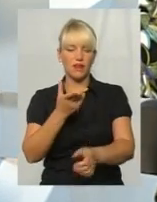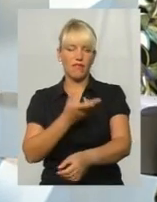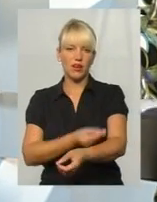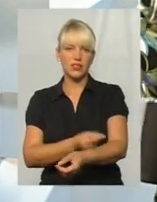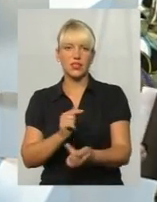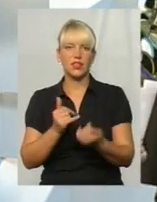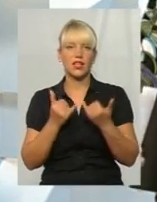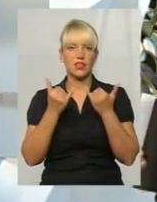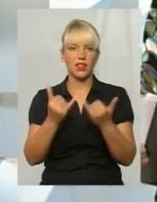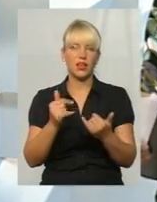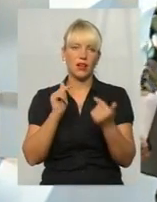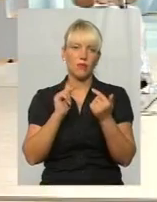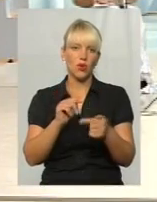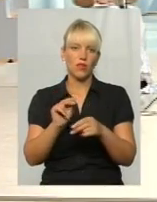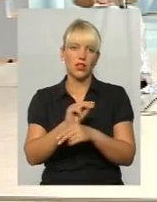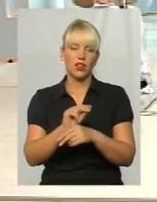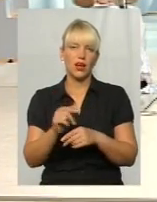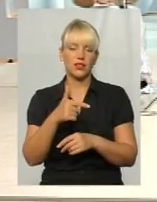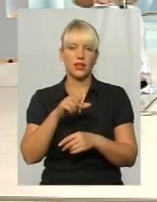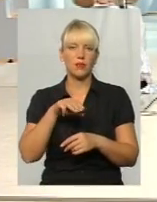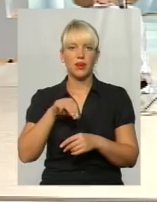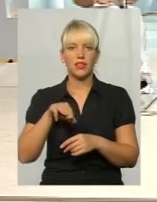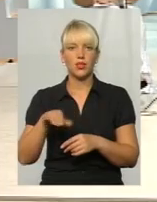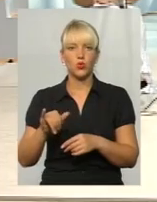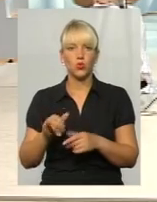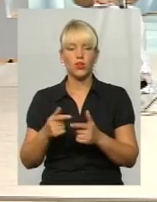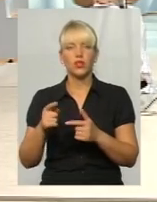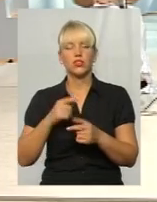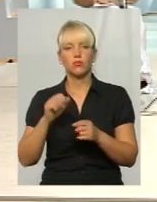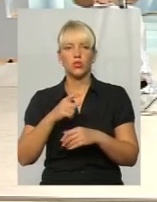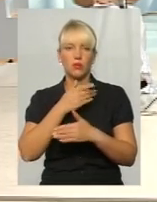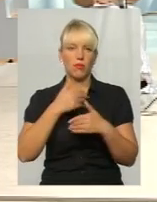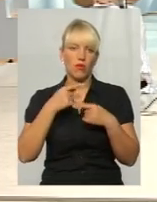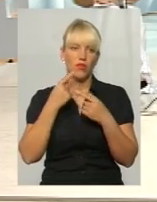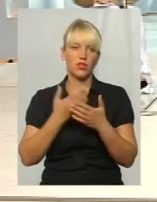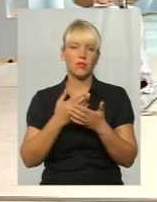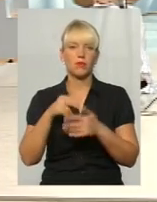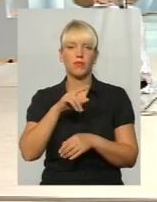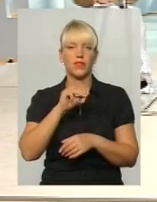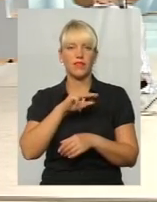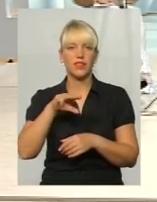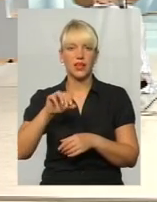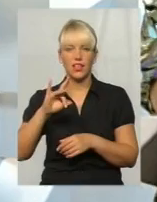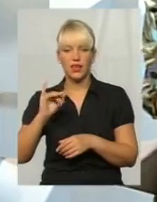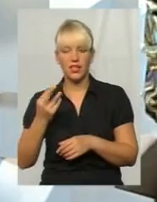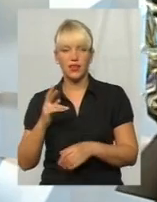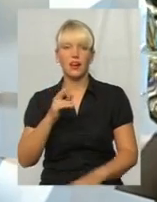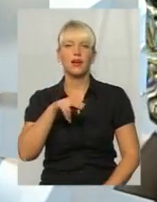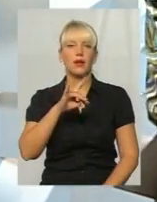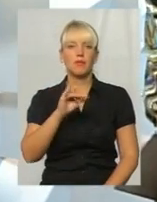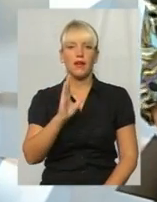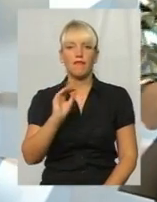профілактики вірусного гепатиту? Що можемо ми говорити, що, наприклад, ми маємо від дифтерії, від правцю, від